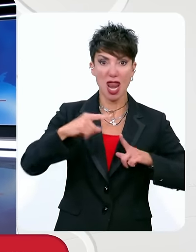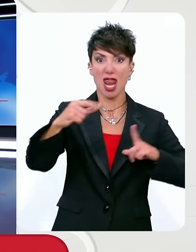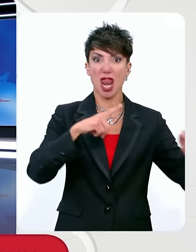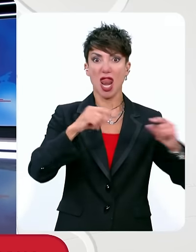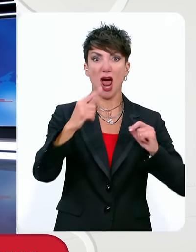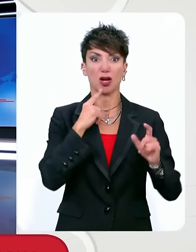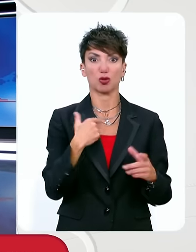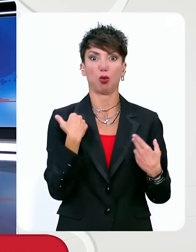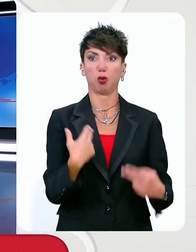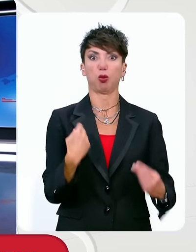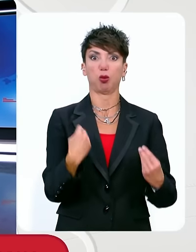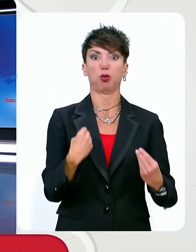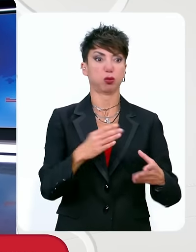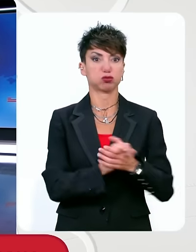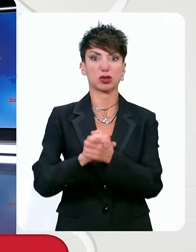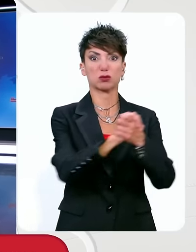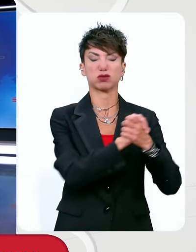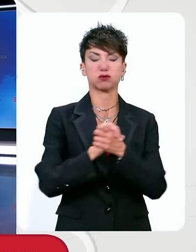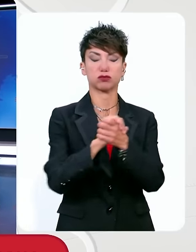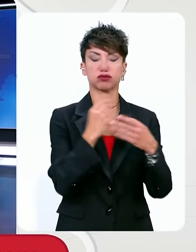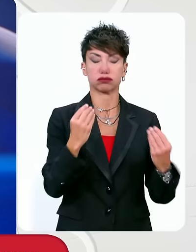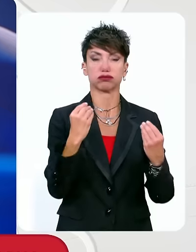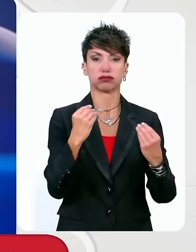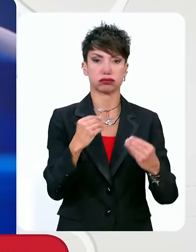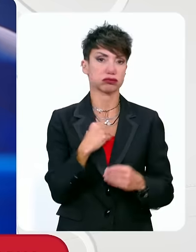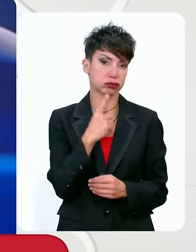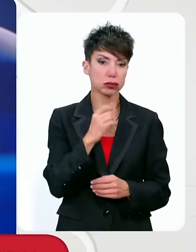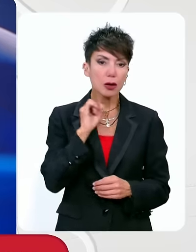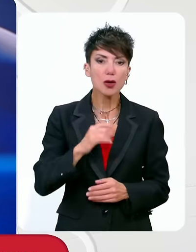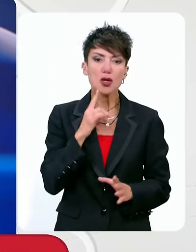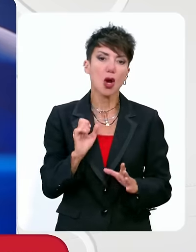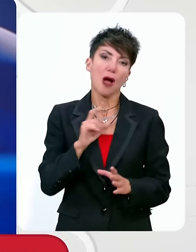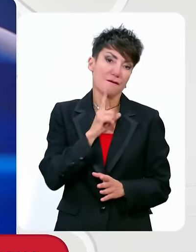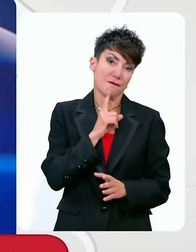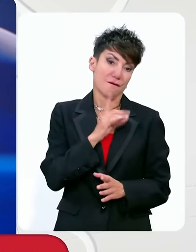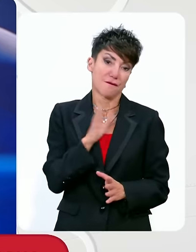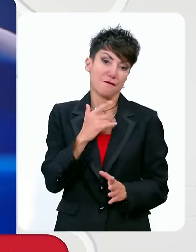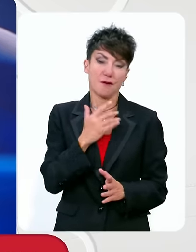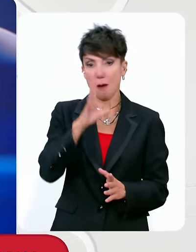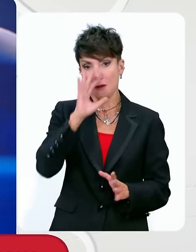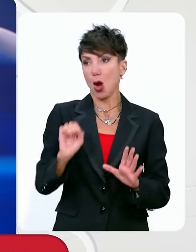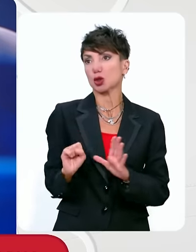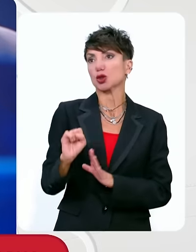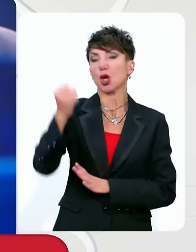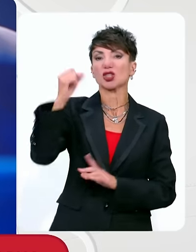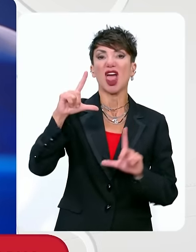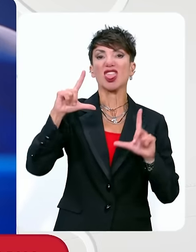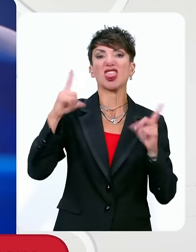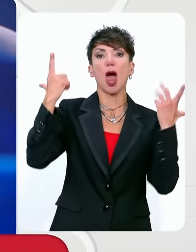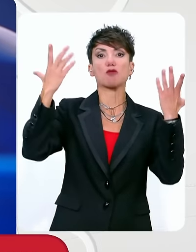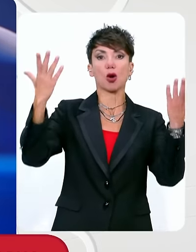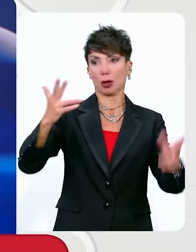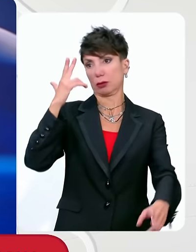θεωρεί ότι μπορεί να καλυτερεύσει οι δυνάμεις της σοσιαλδημοκρατίας αυτής, της αμαρτωλής σοσιαλδημοκρατίας, που τη